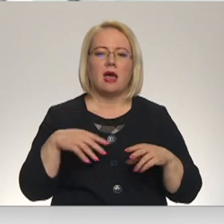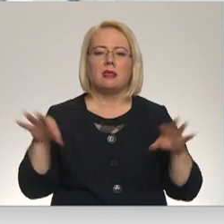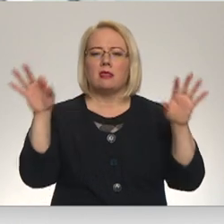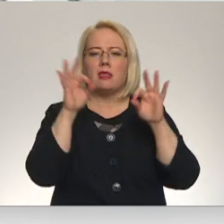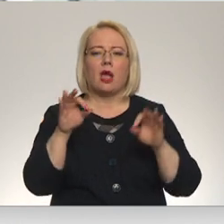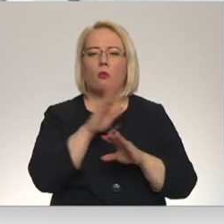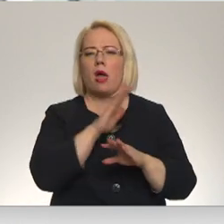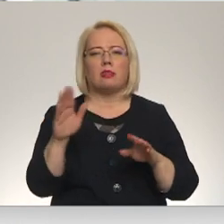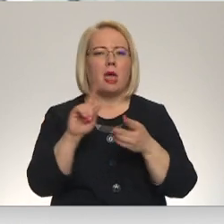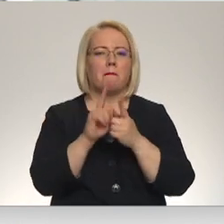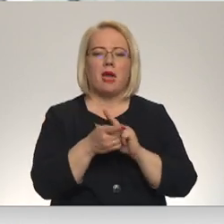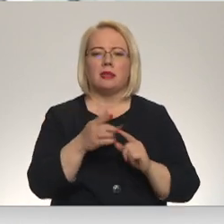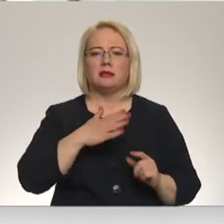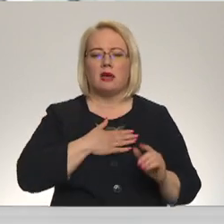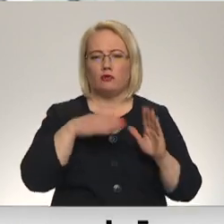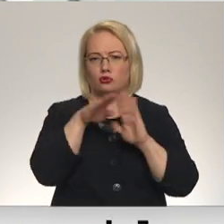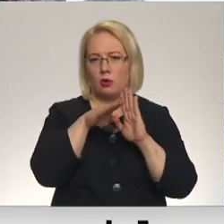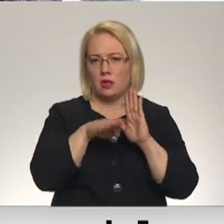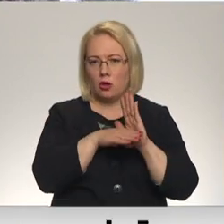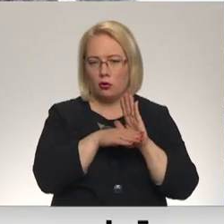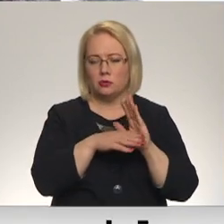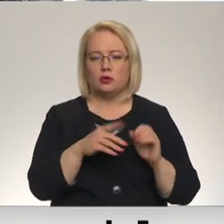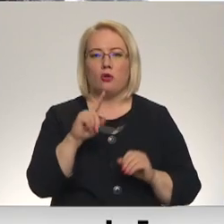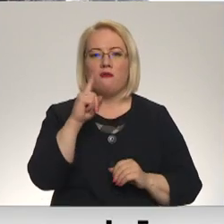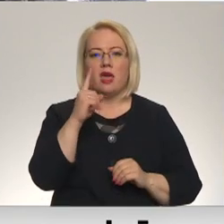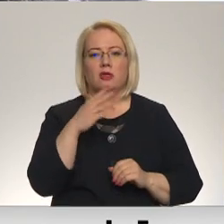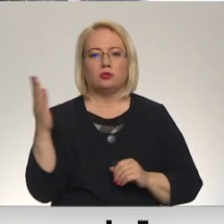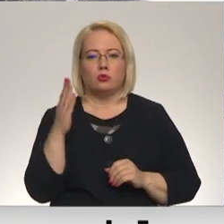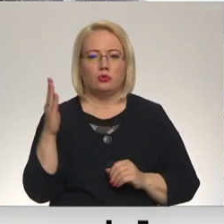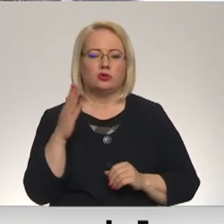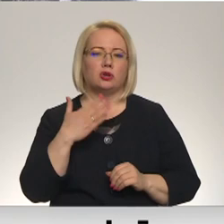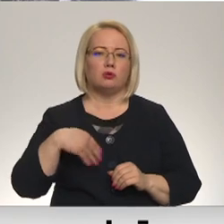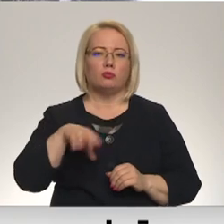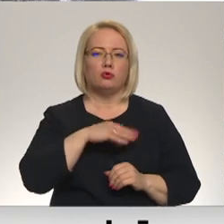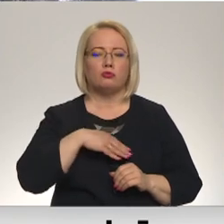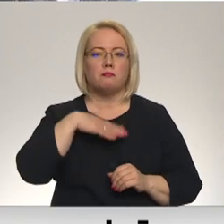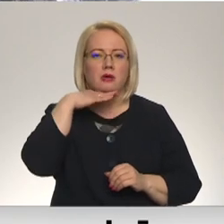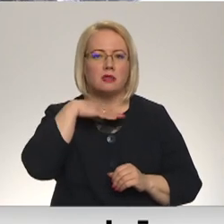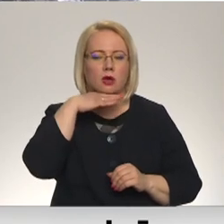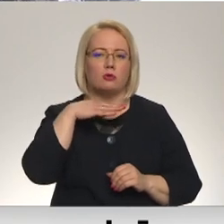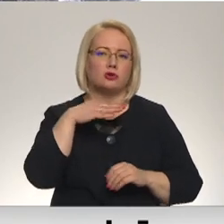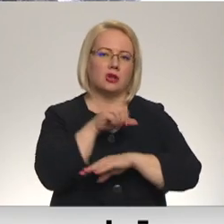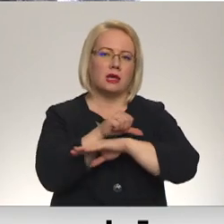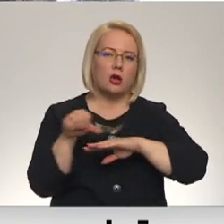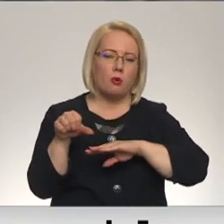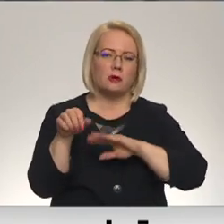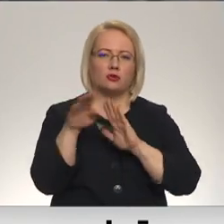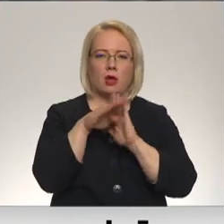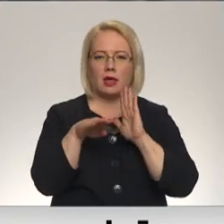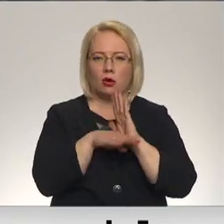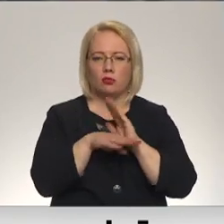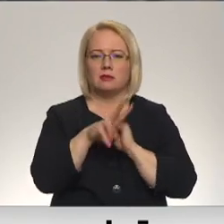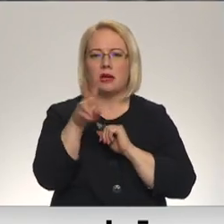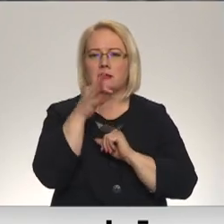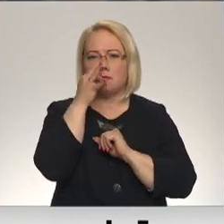nosacījumos, jo pirmkārt jau no vienas puses mūsu pietiekoši ierobežo likums, kurš